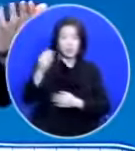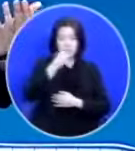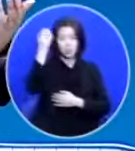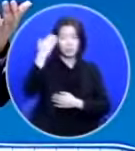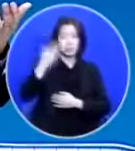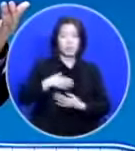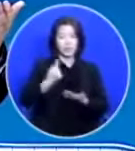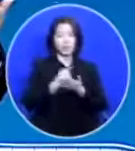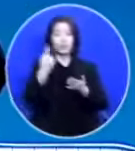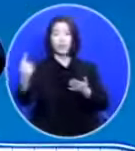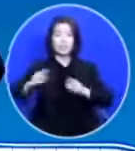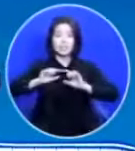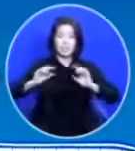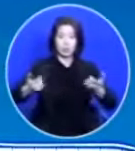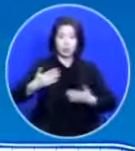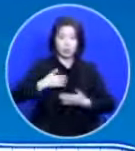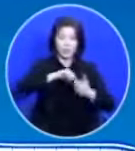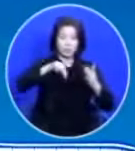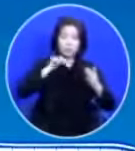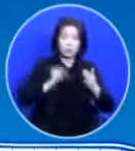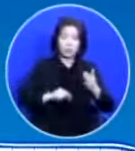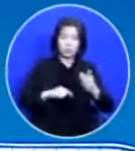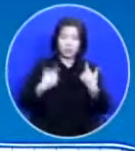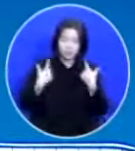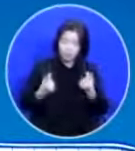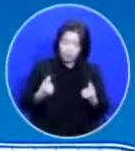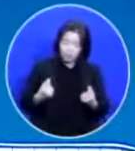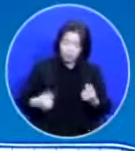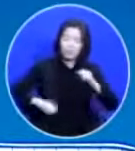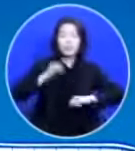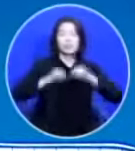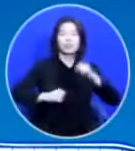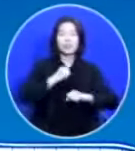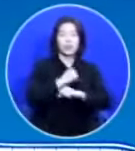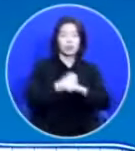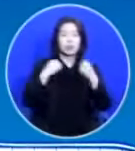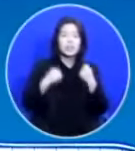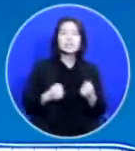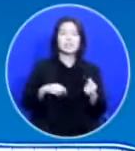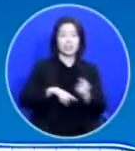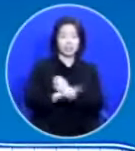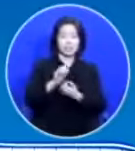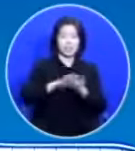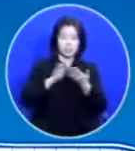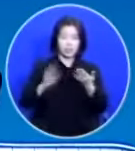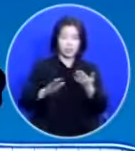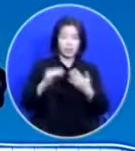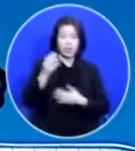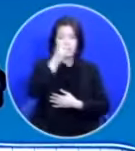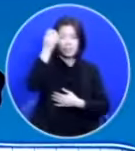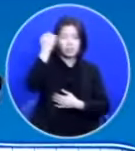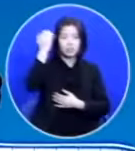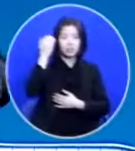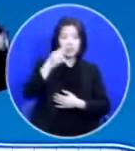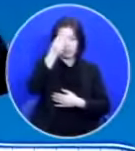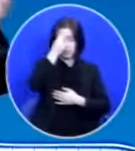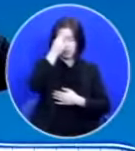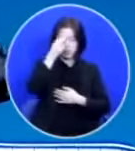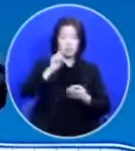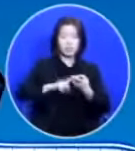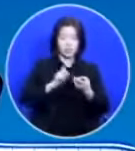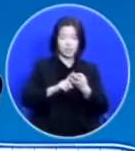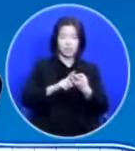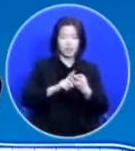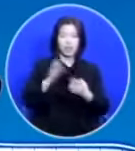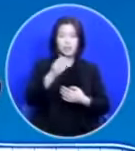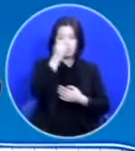떠나지 않으시고 내 안에서 여전히 역사하고 계시다는 뜻이잖아요 성령의 근심 자체도 성령의